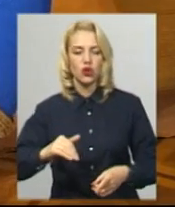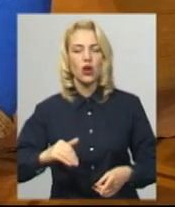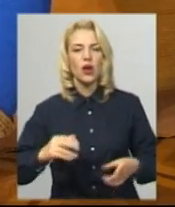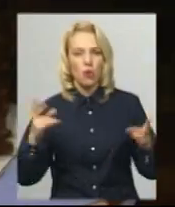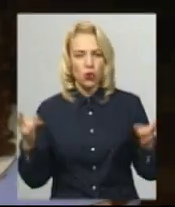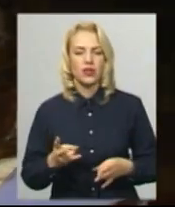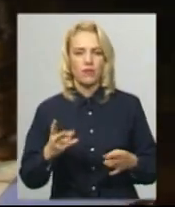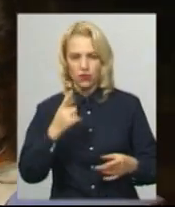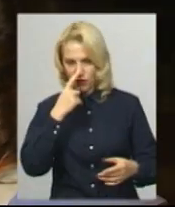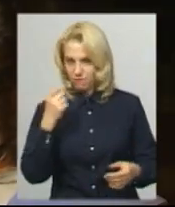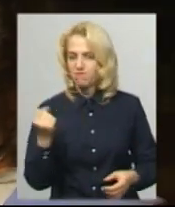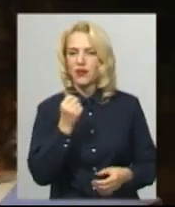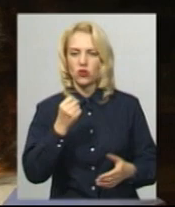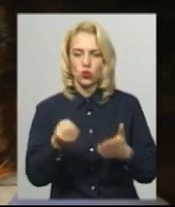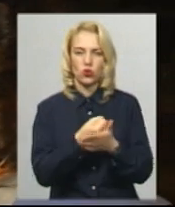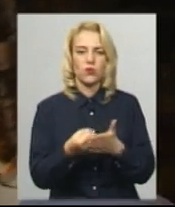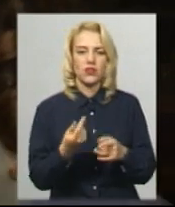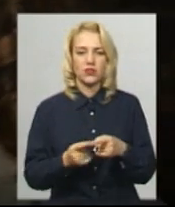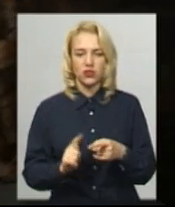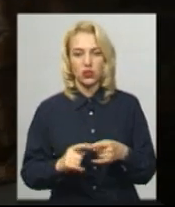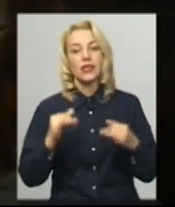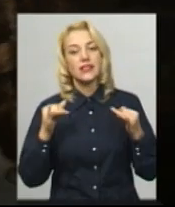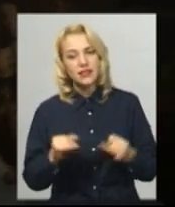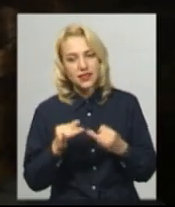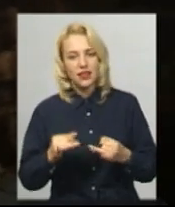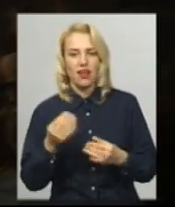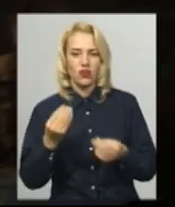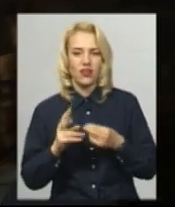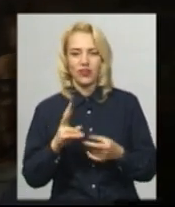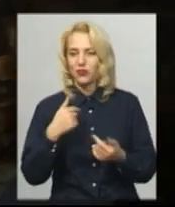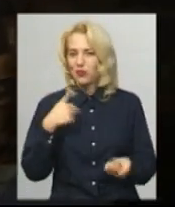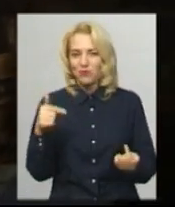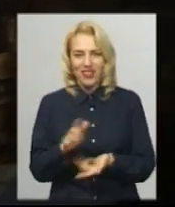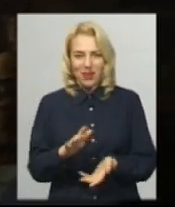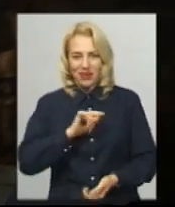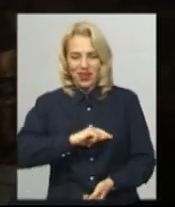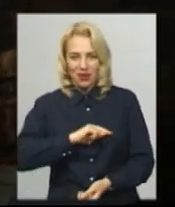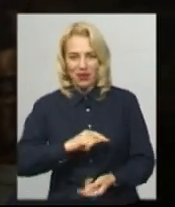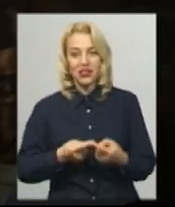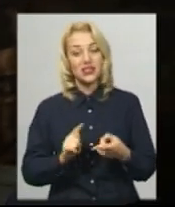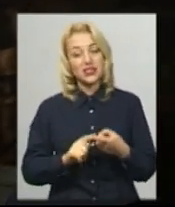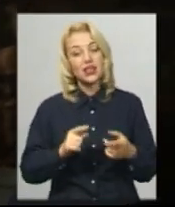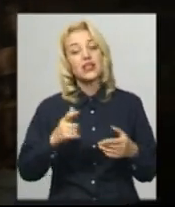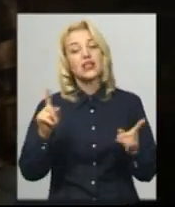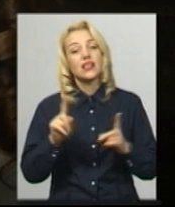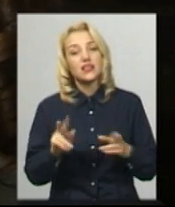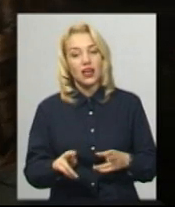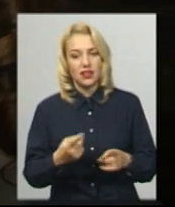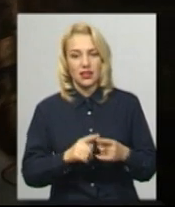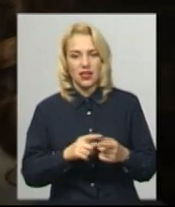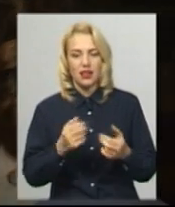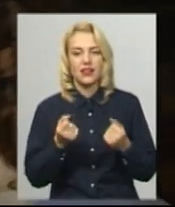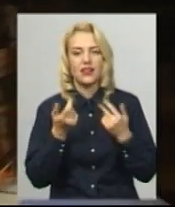добивається. Цікаво грати того, хто тобі не притаманний. І все, знаєте, складається з кількості